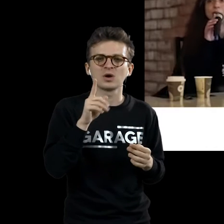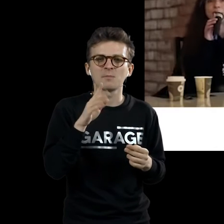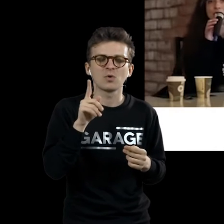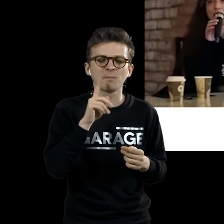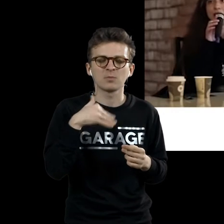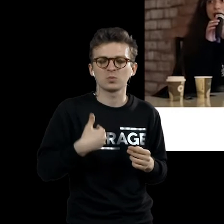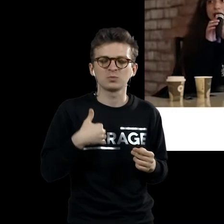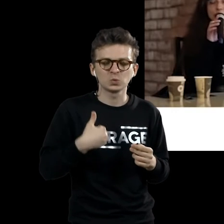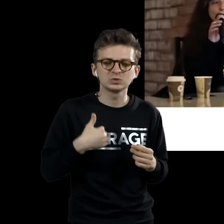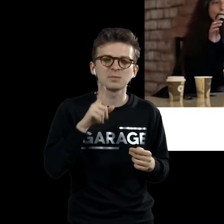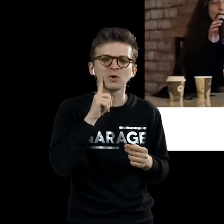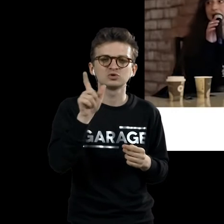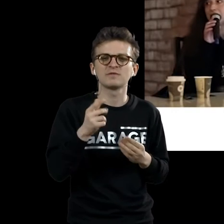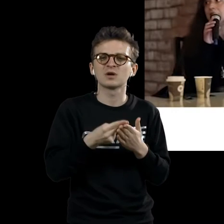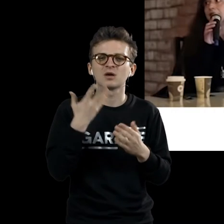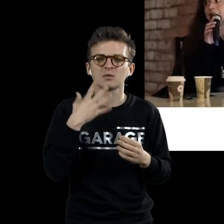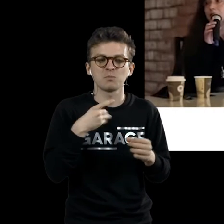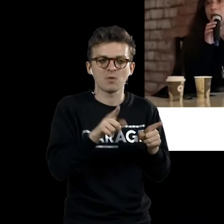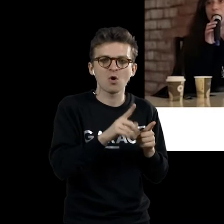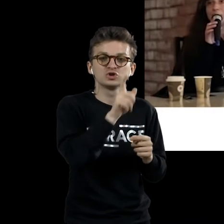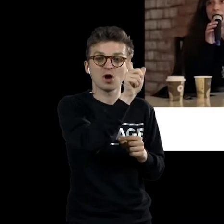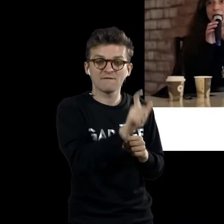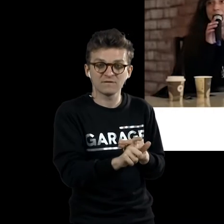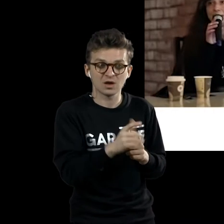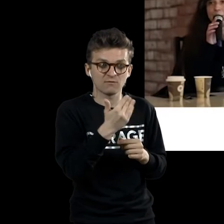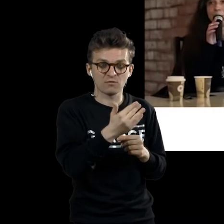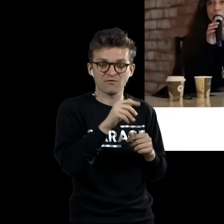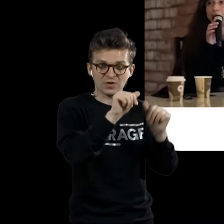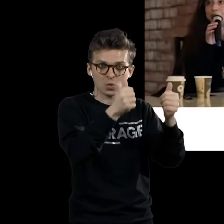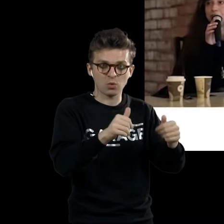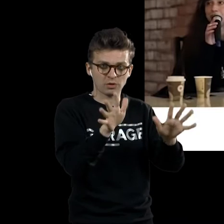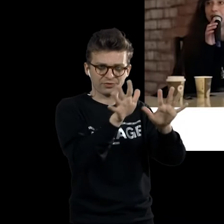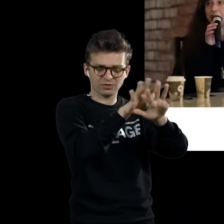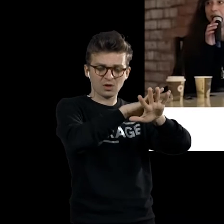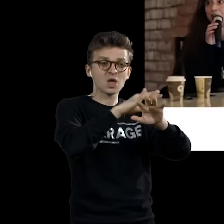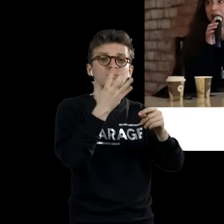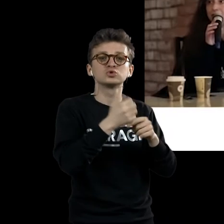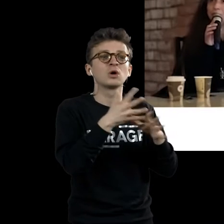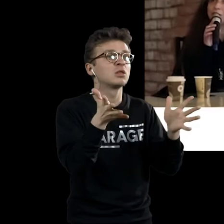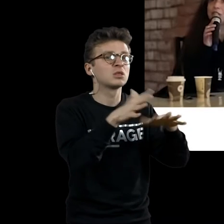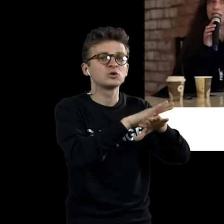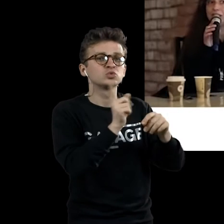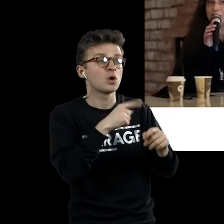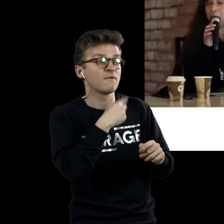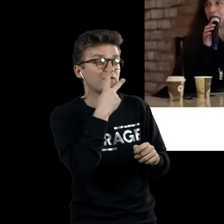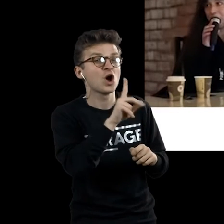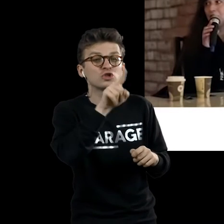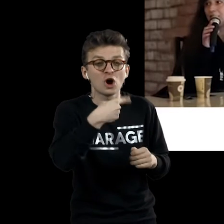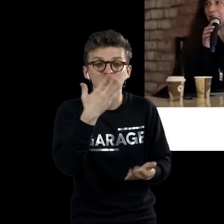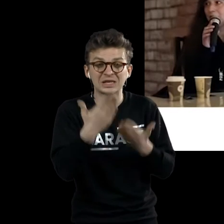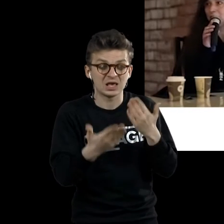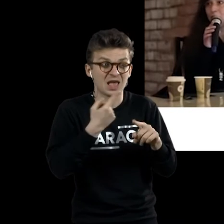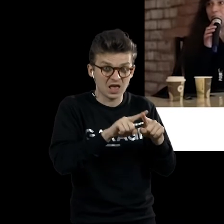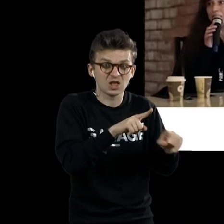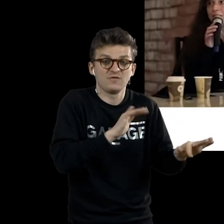в поезде. Человеческая фигура разлагается, но разлагается таким образом, что мы начинаем подозревать, что даже если речь идет о